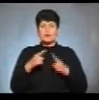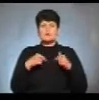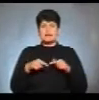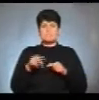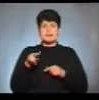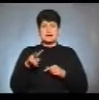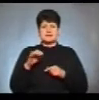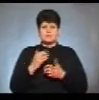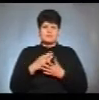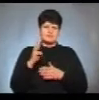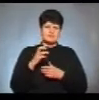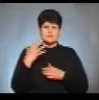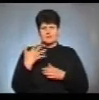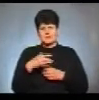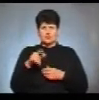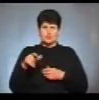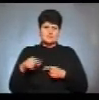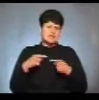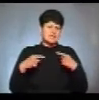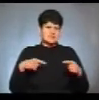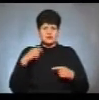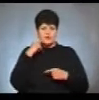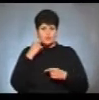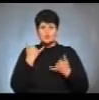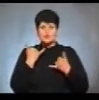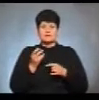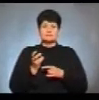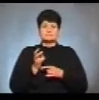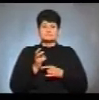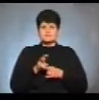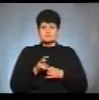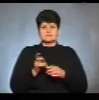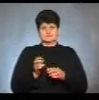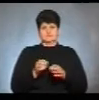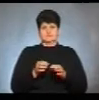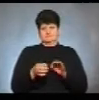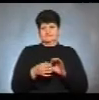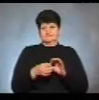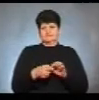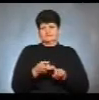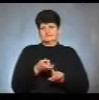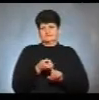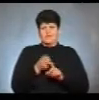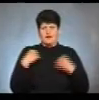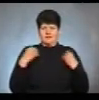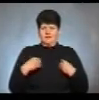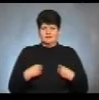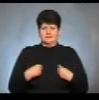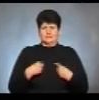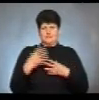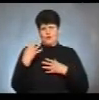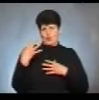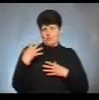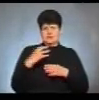пласту налічує близько 350 осіб різного віку. Сьогодні вони долучаються до акції «Я з пласту», одягають однострій, фотографуються і